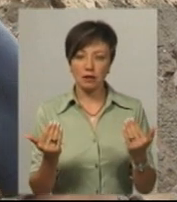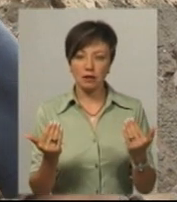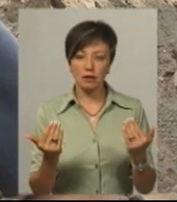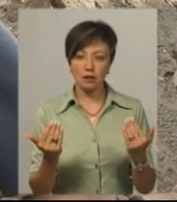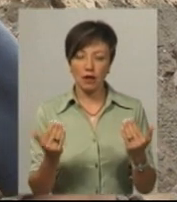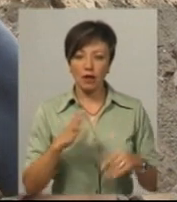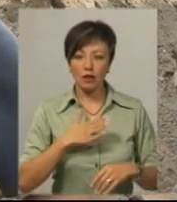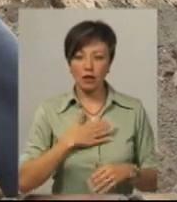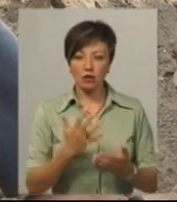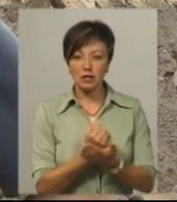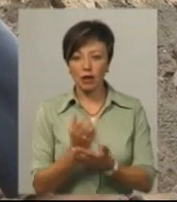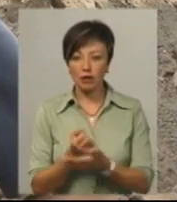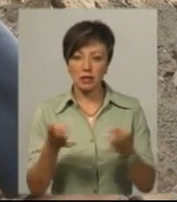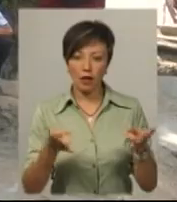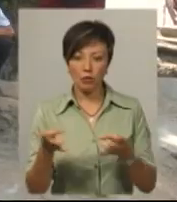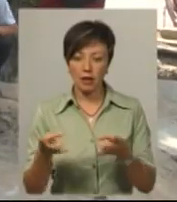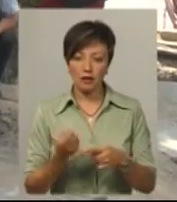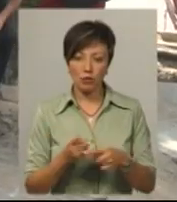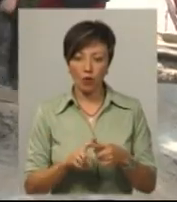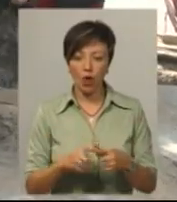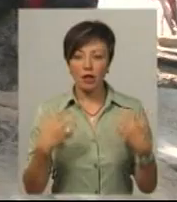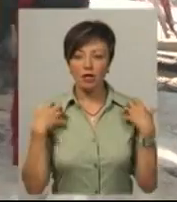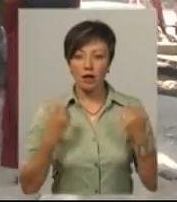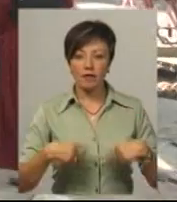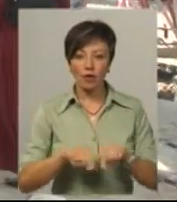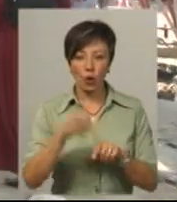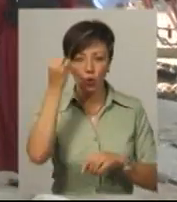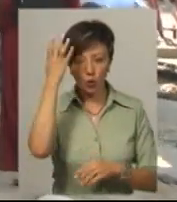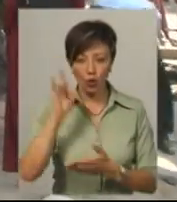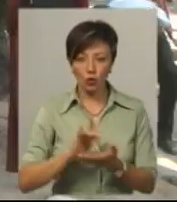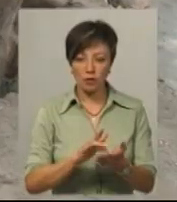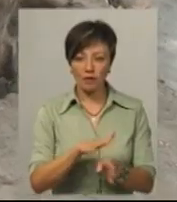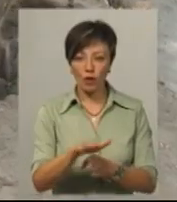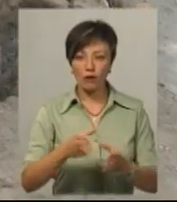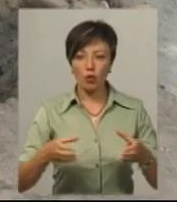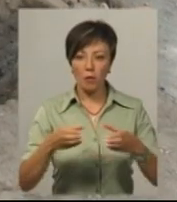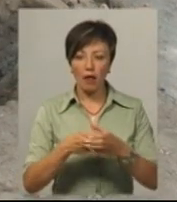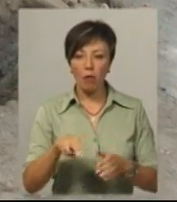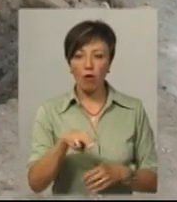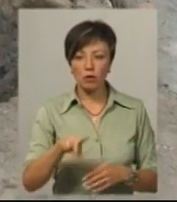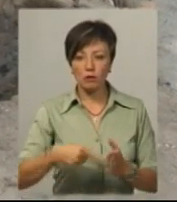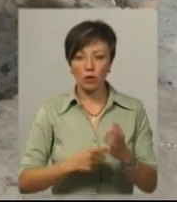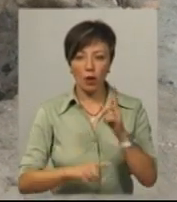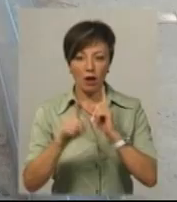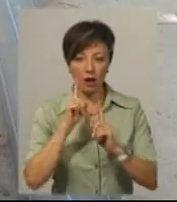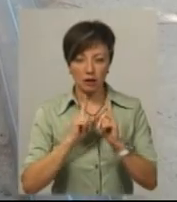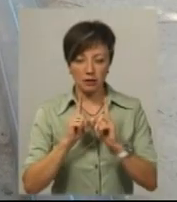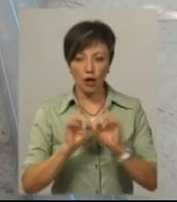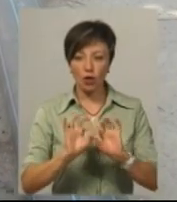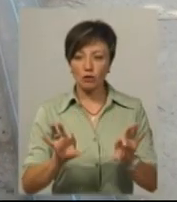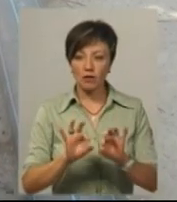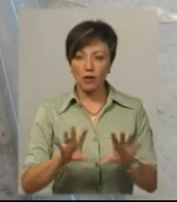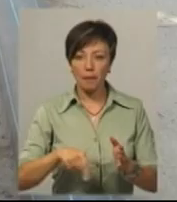наші знахідки знадобляться для цього. Начальниця відділу культури та туризму виконавчого комітету Полонської міської ради Тетяна Ярославська,